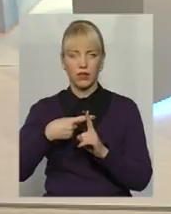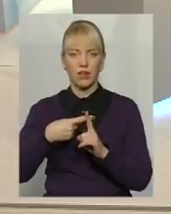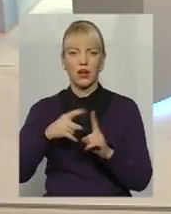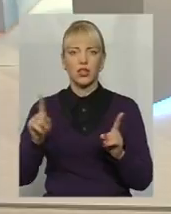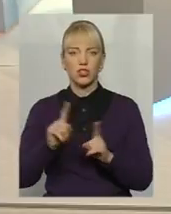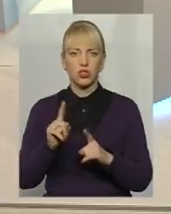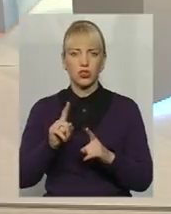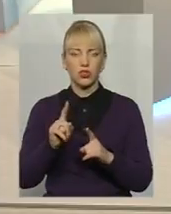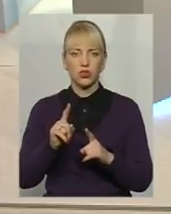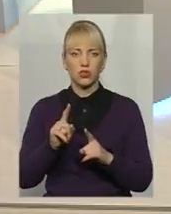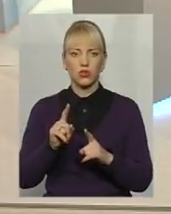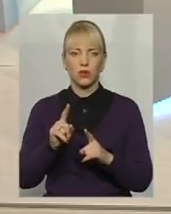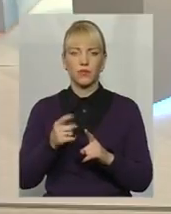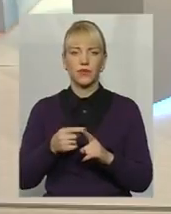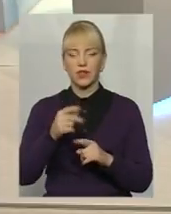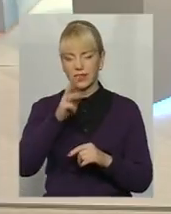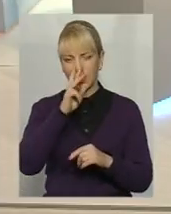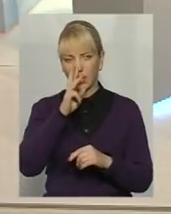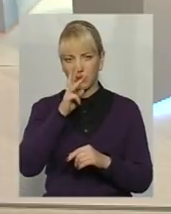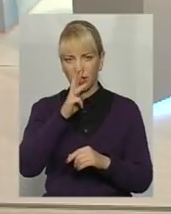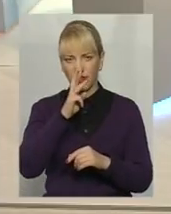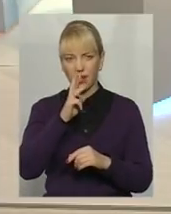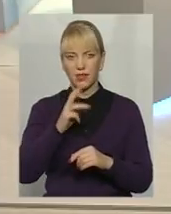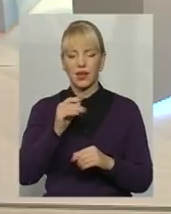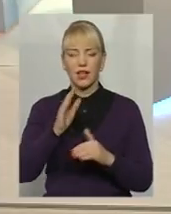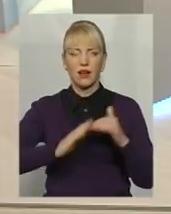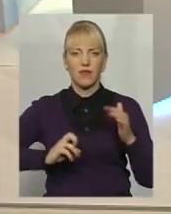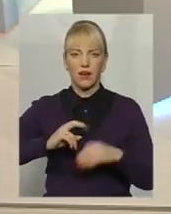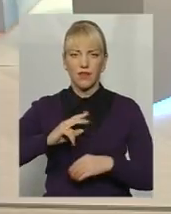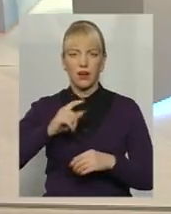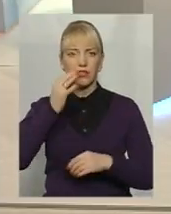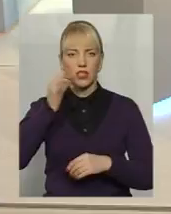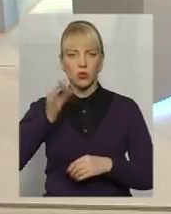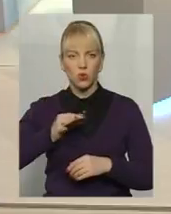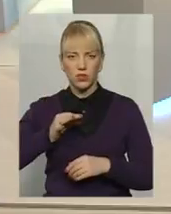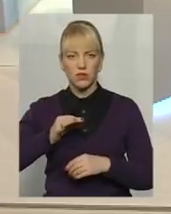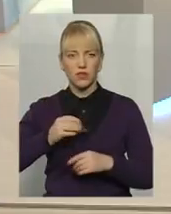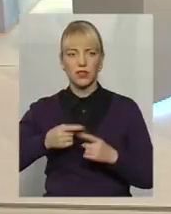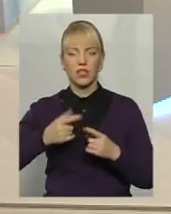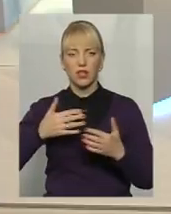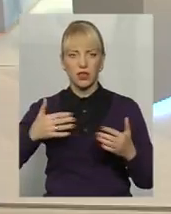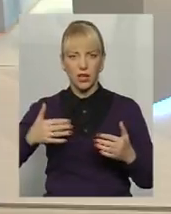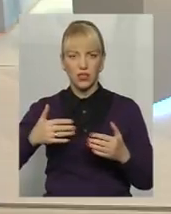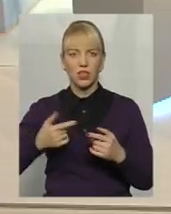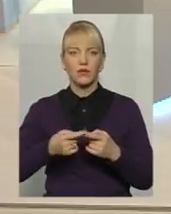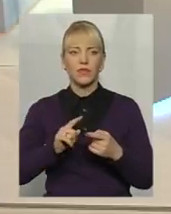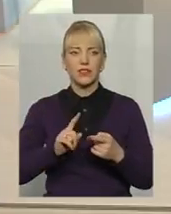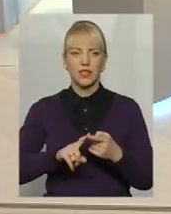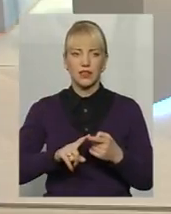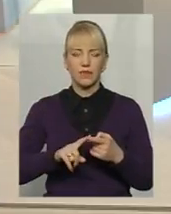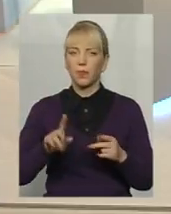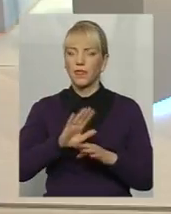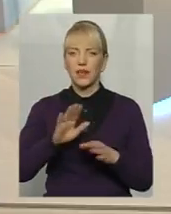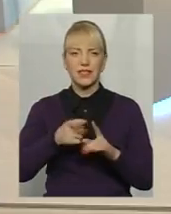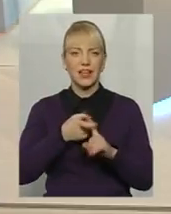нівелюється рівень заробітної плати з врахуванням кваліфікації, досвіду і так далі – це вже інше питання. Чи це вчитель